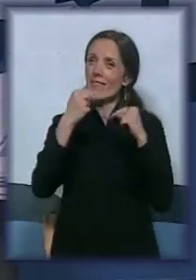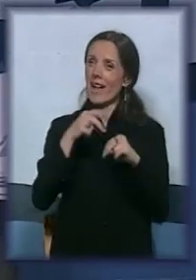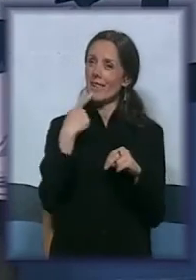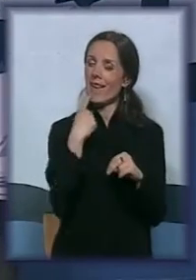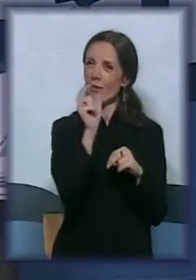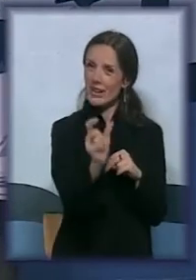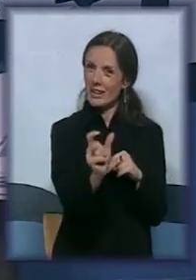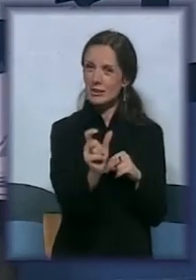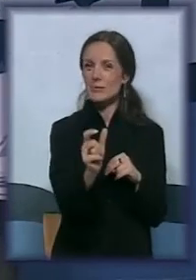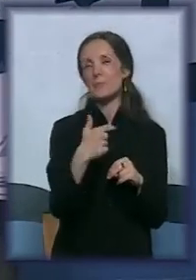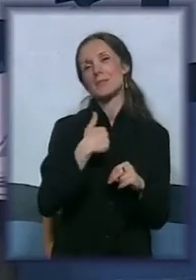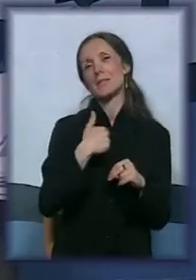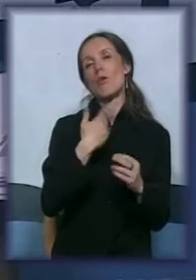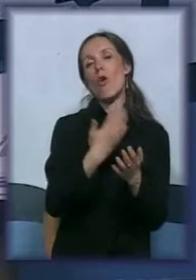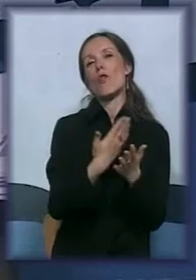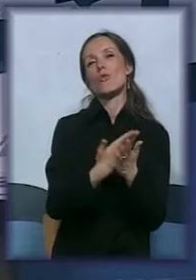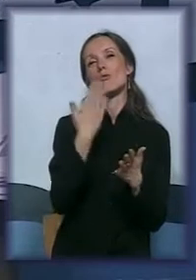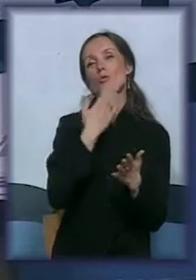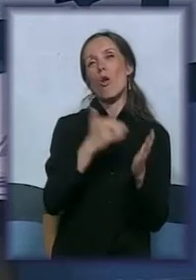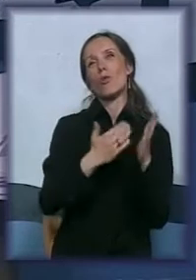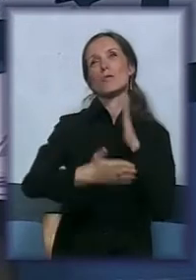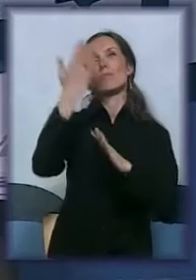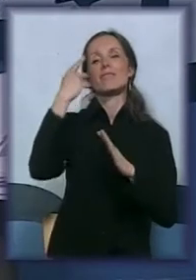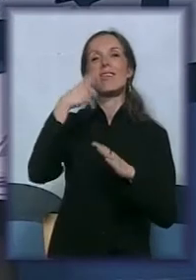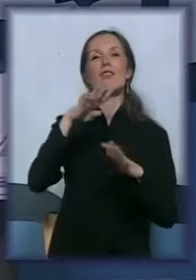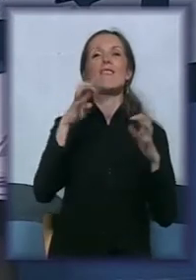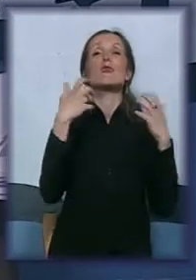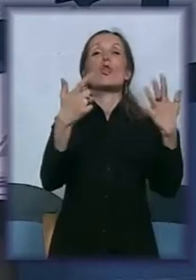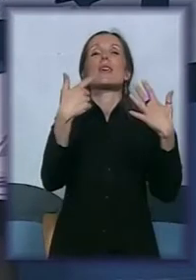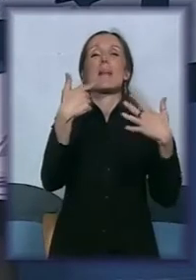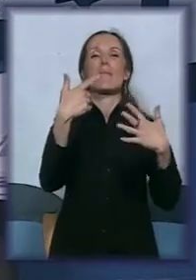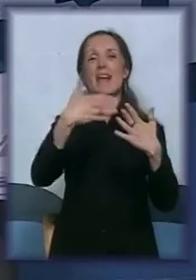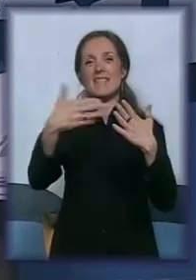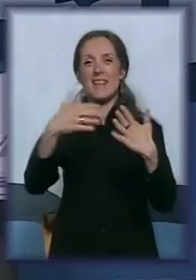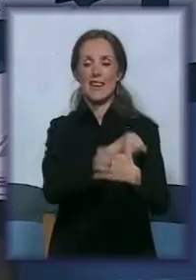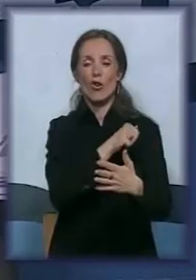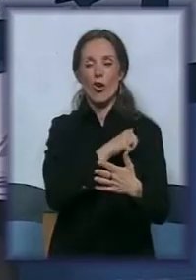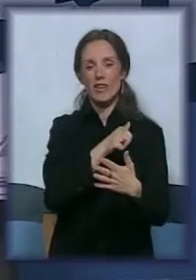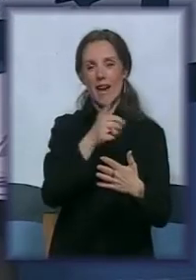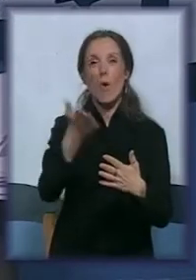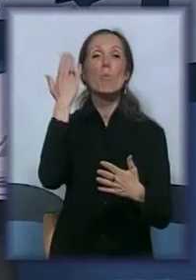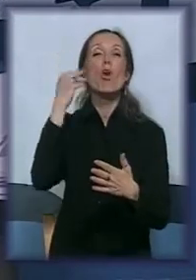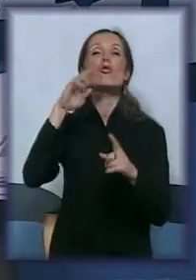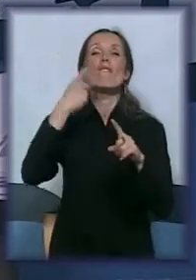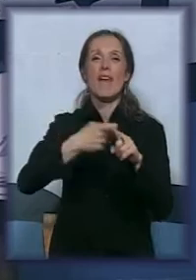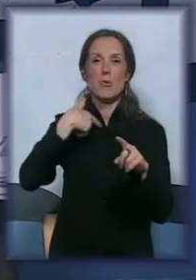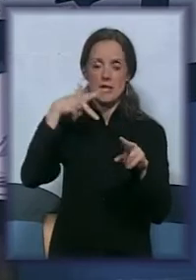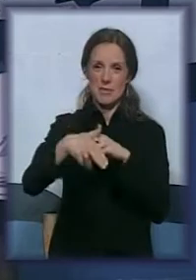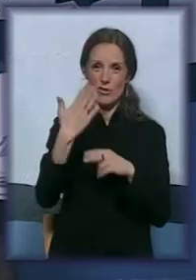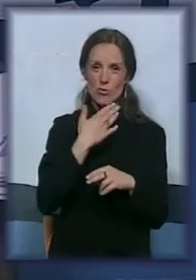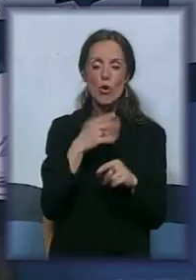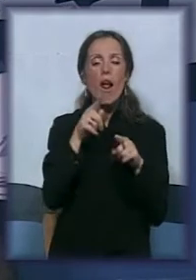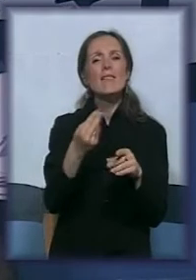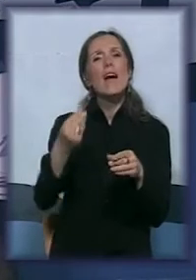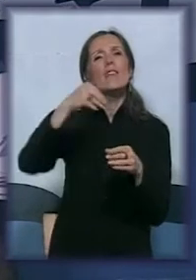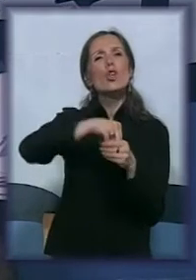već moju osnovnu školu, tamo još 70. u onoj veku završila, pošla i završila. Ali ta dodatna